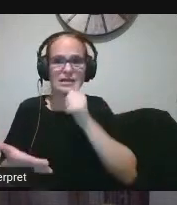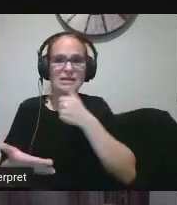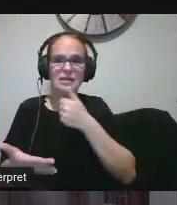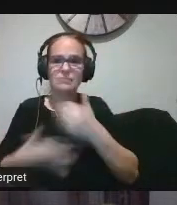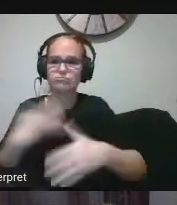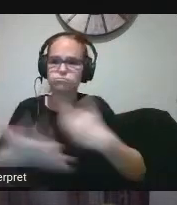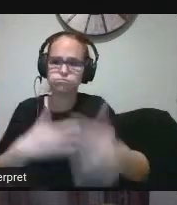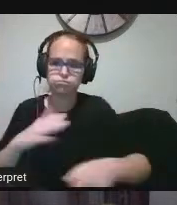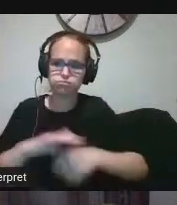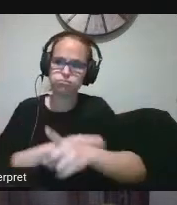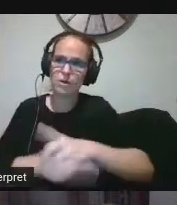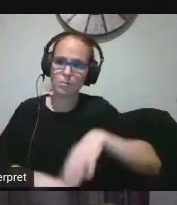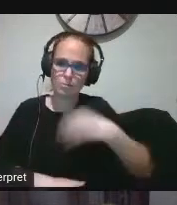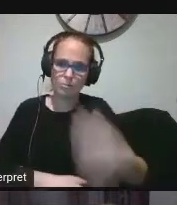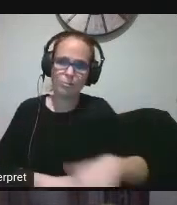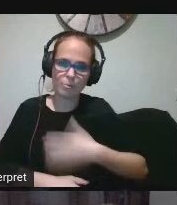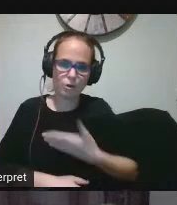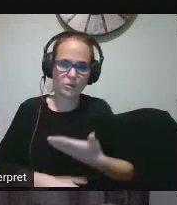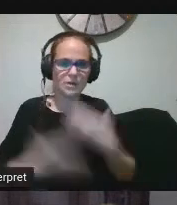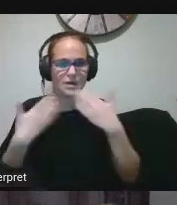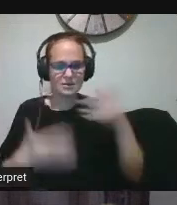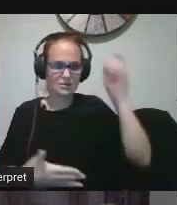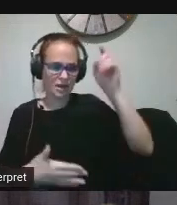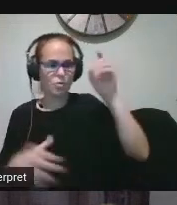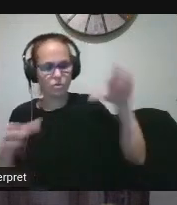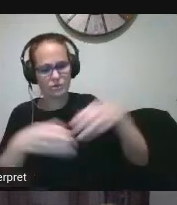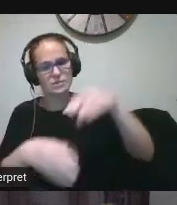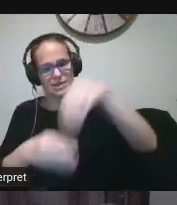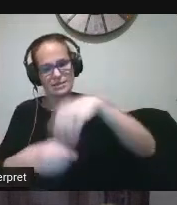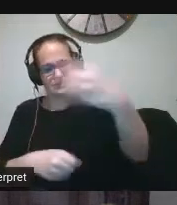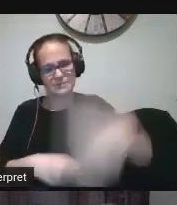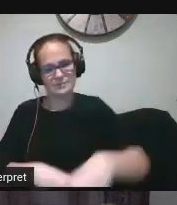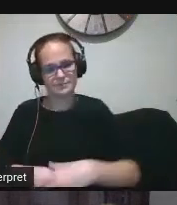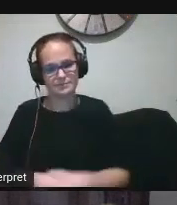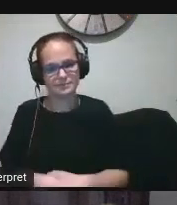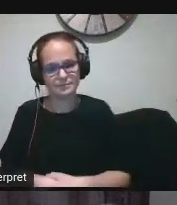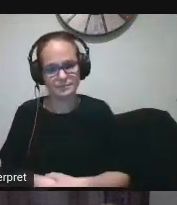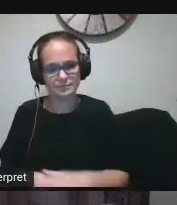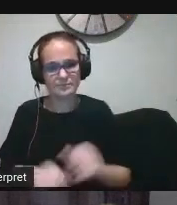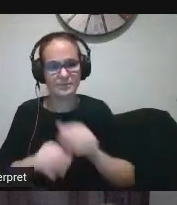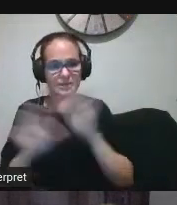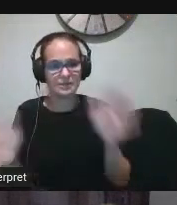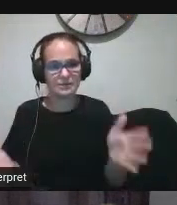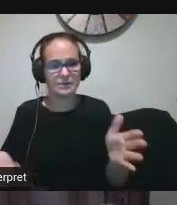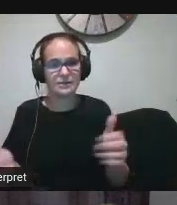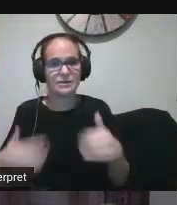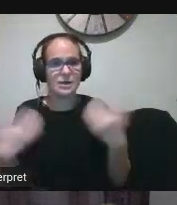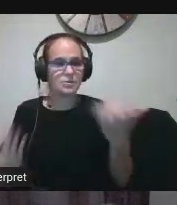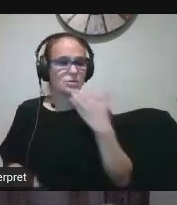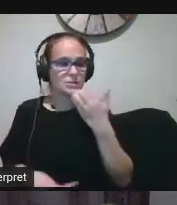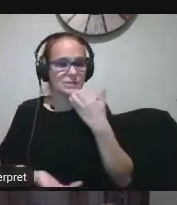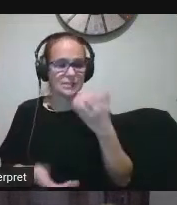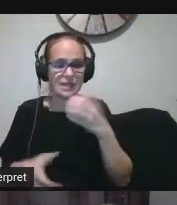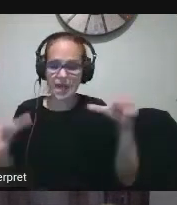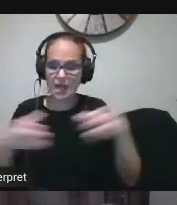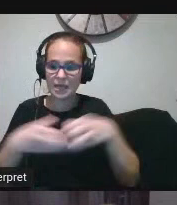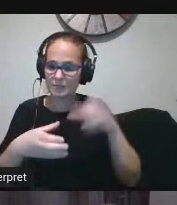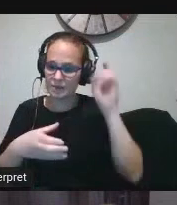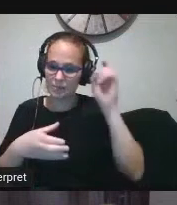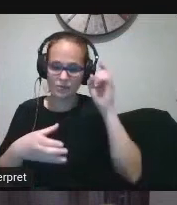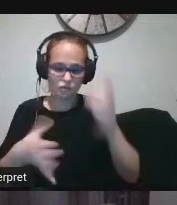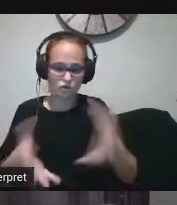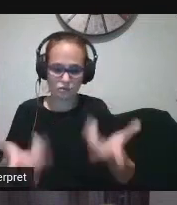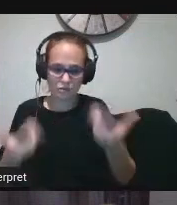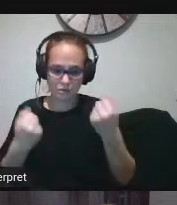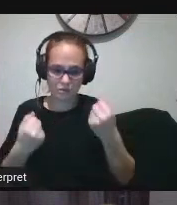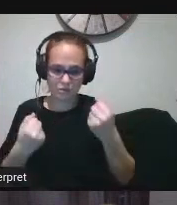docents que formen part per tant sense un professorat digitalment competent no podrem aconseguir